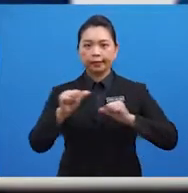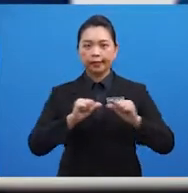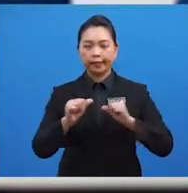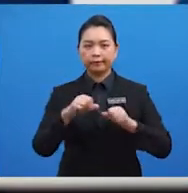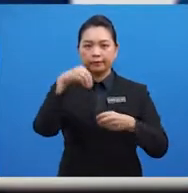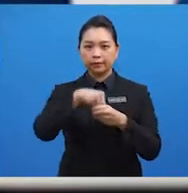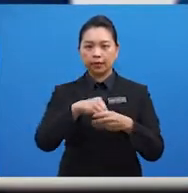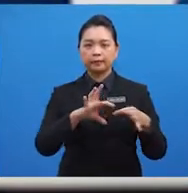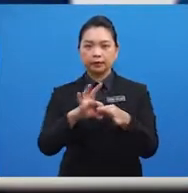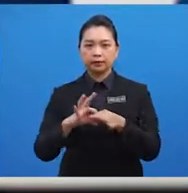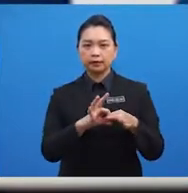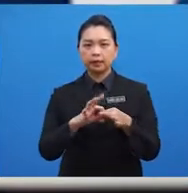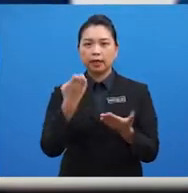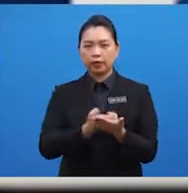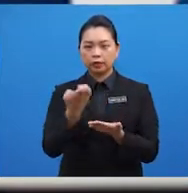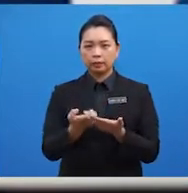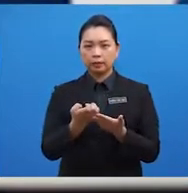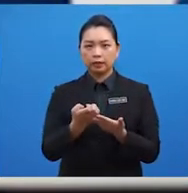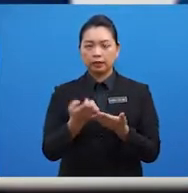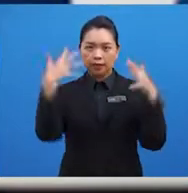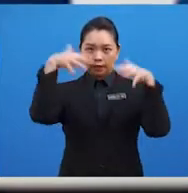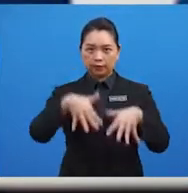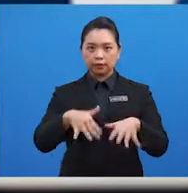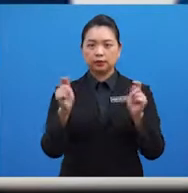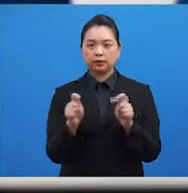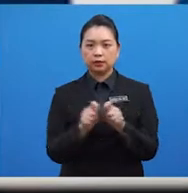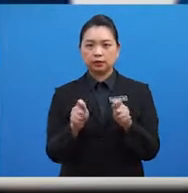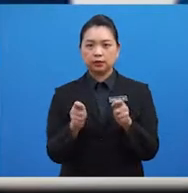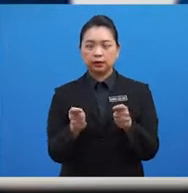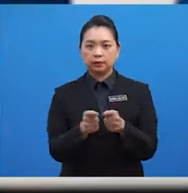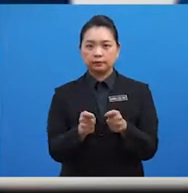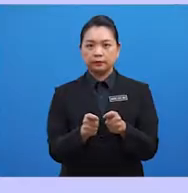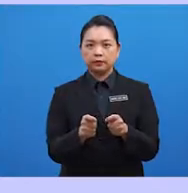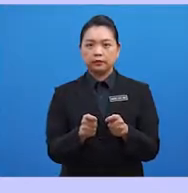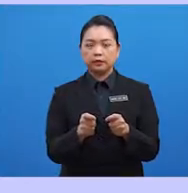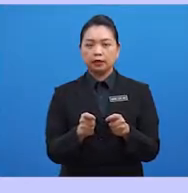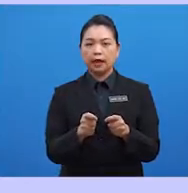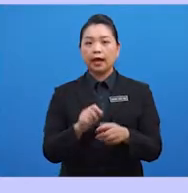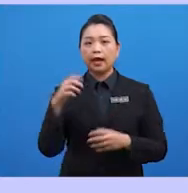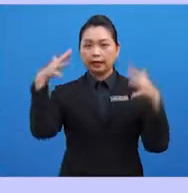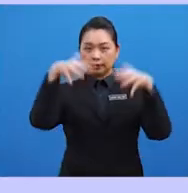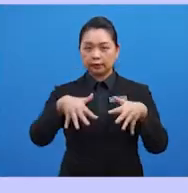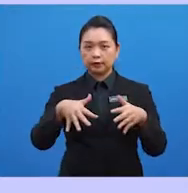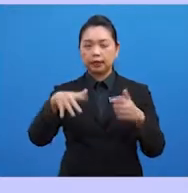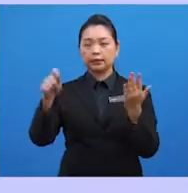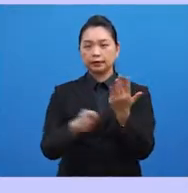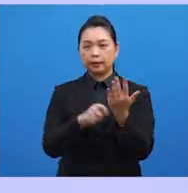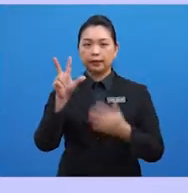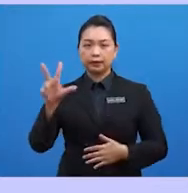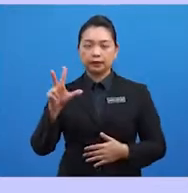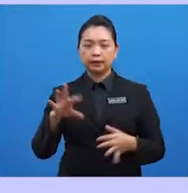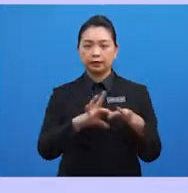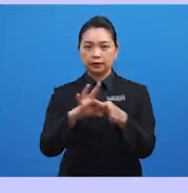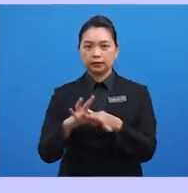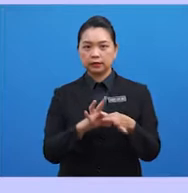aktif dalam kerjasama ekonomi ASEAN seperti dalam ASEAN Campur 3 iaitu